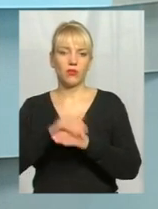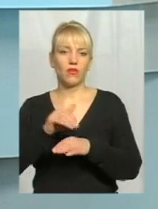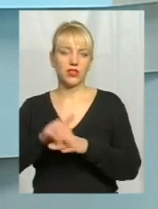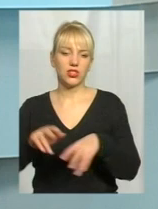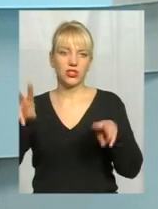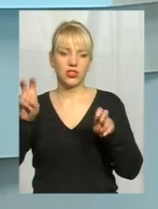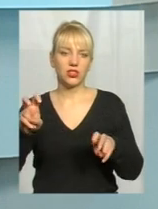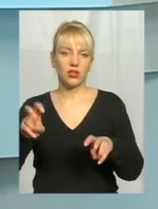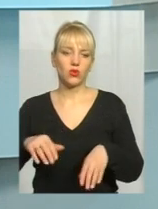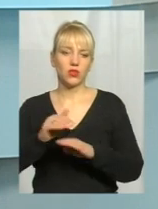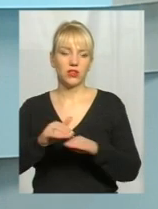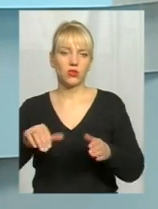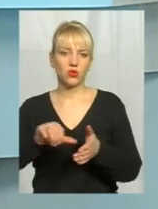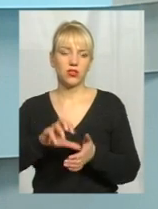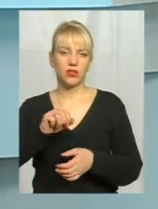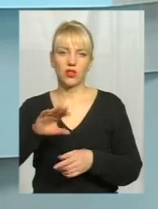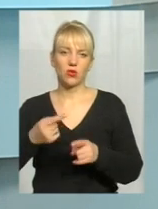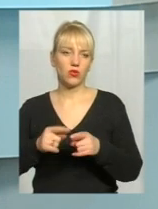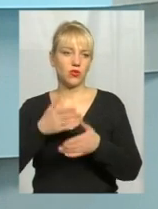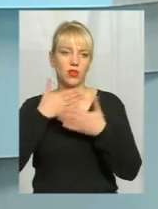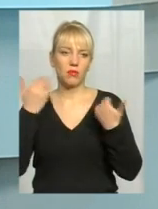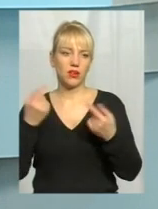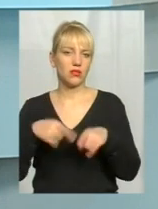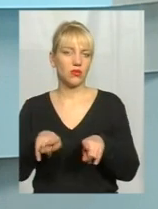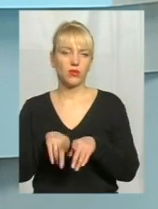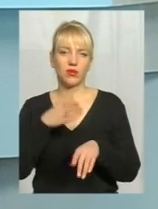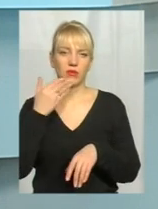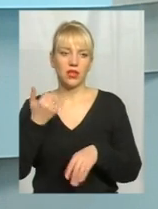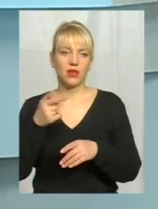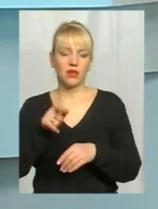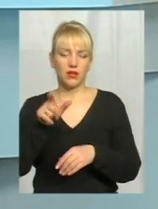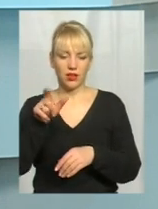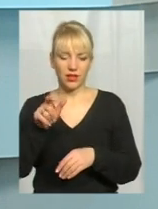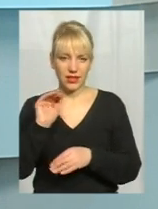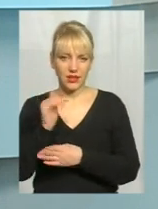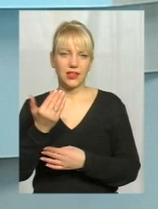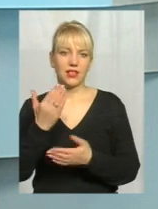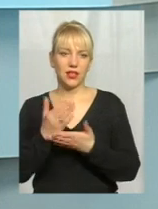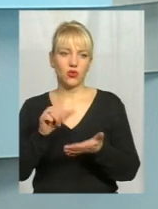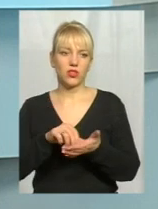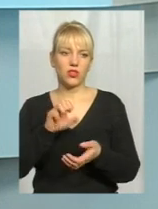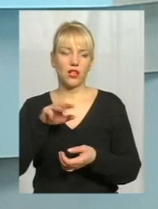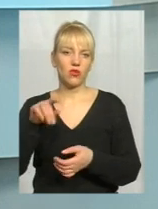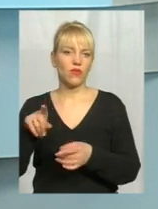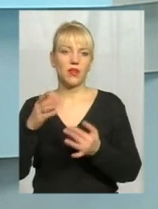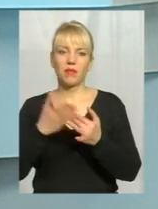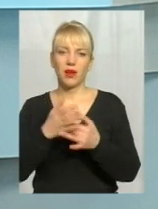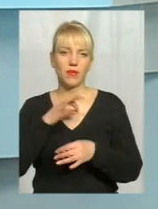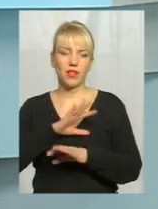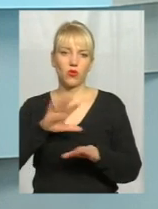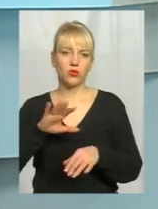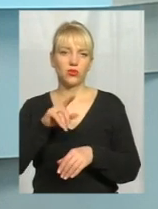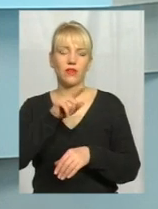статус діток, учасників АТО, то його немає. Він не існує. Він є дитина учасника АТО, вони пільгами не користуються. Вони користуються пільгами